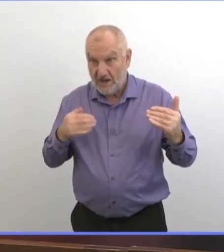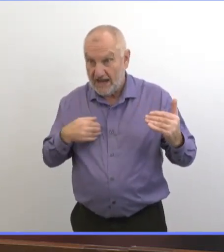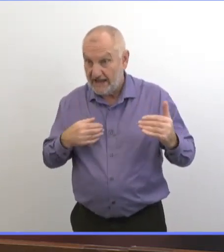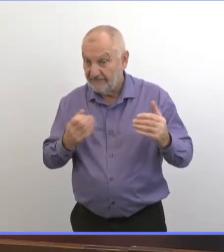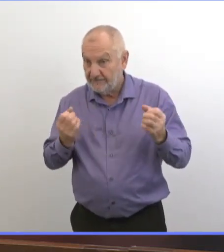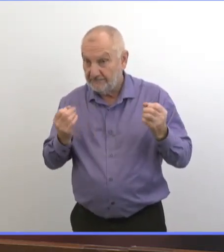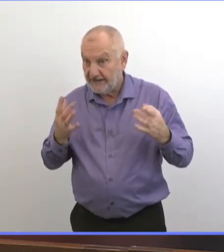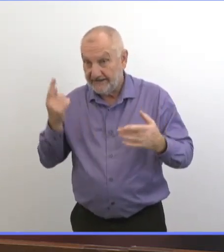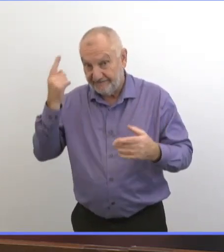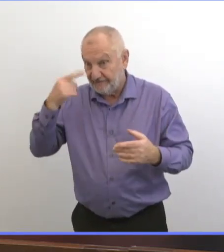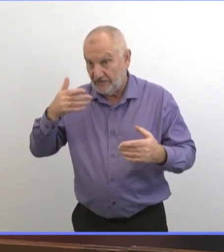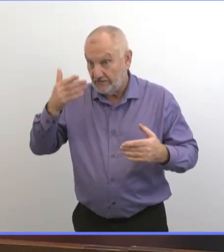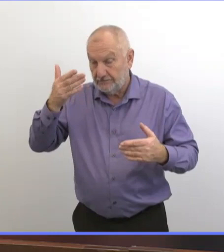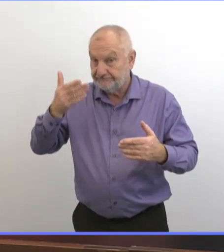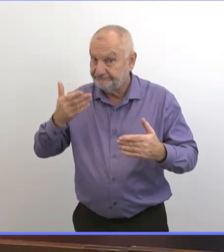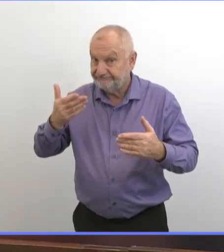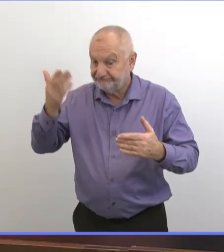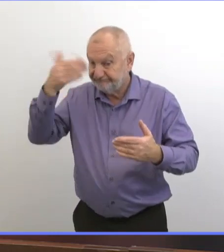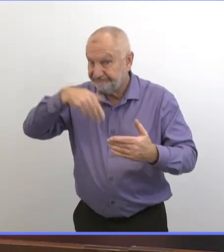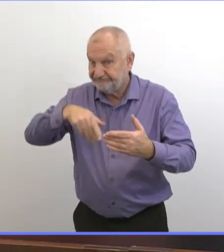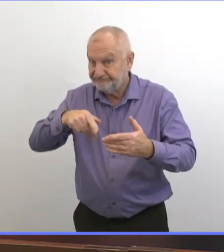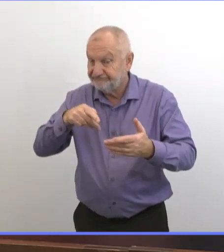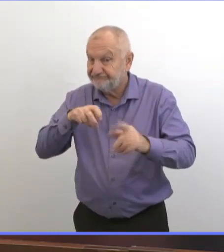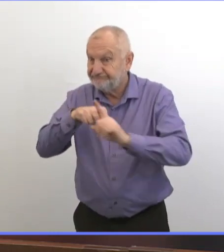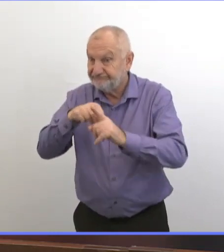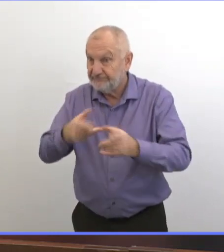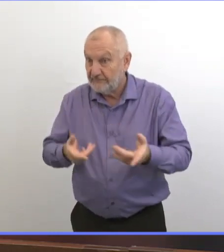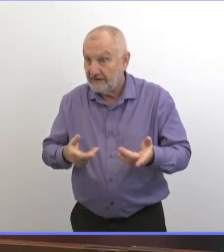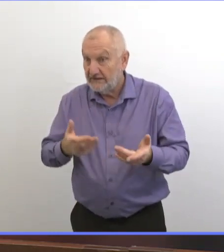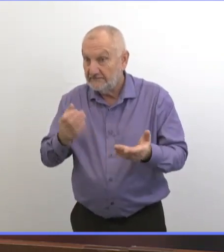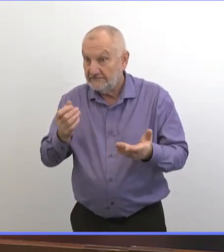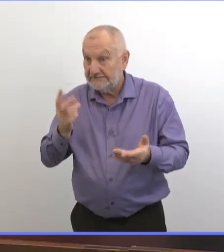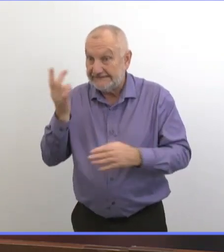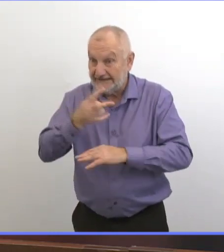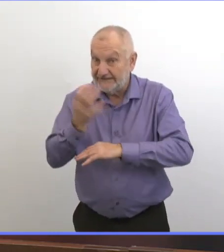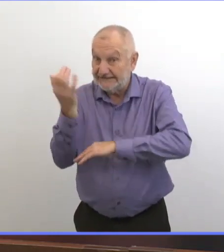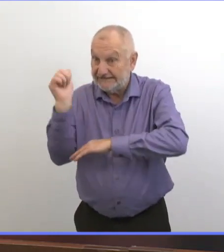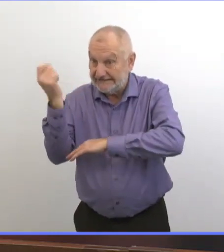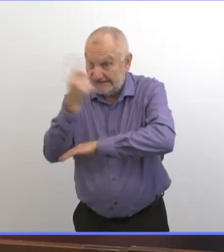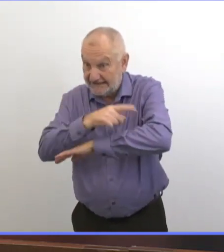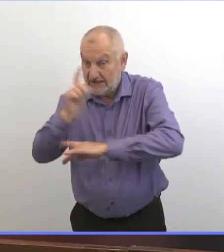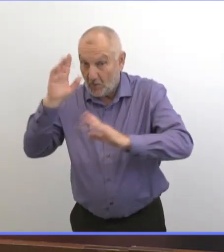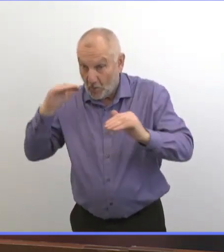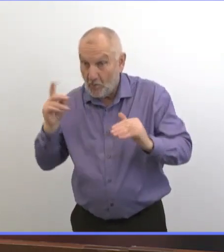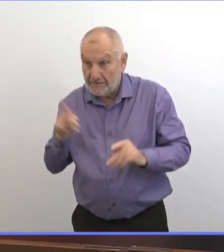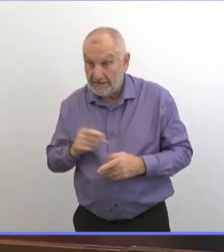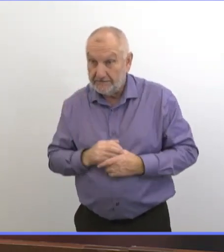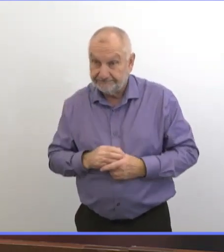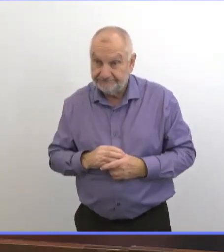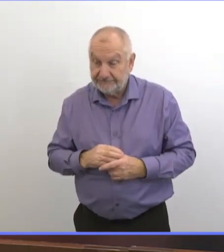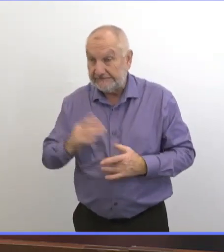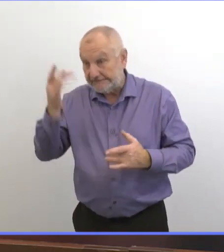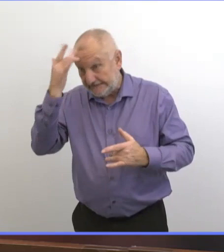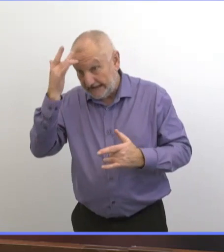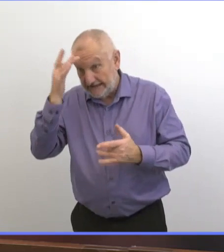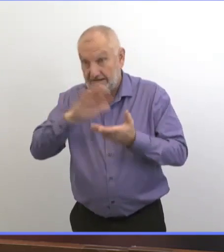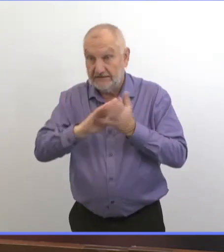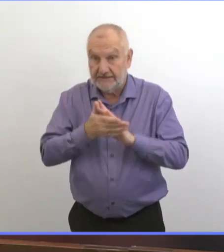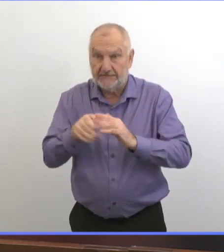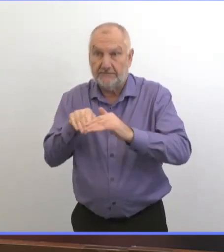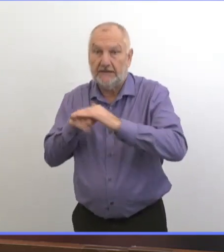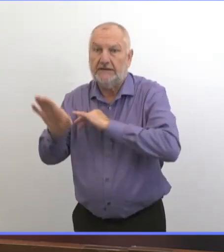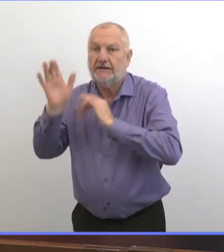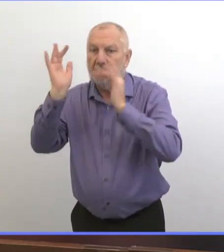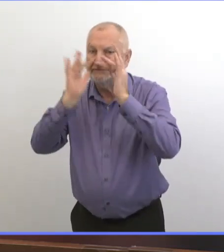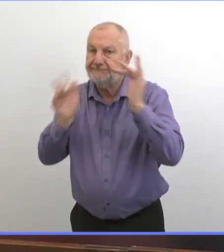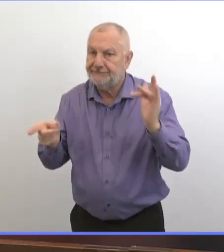'identifie pas. Parce que comme on l'a dit, de 7 à 10 jours, on s'attend à qu'il y une proportion de ces personnes qui sont